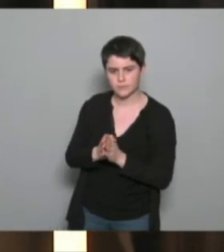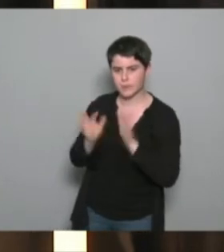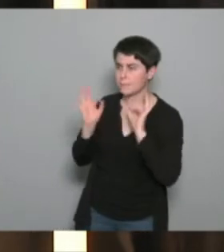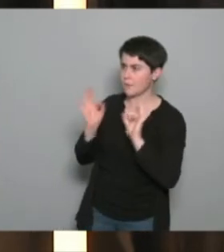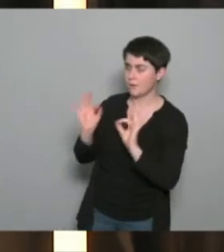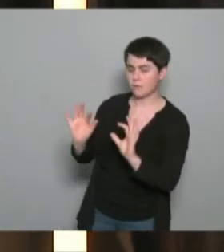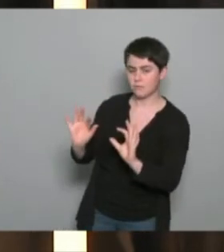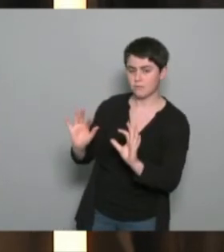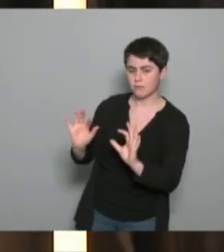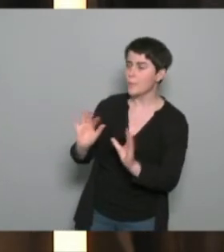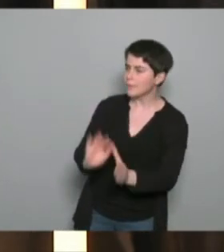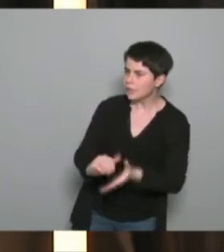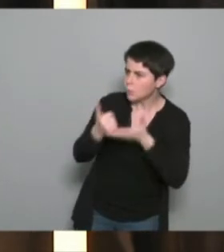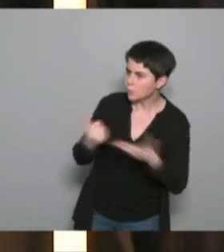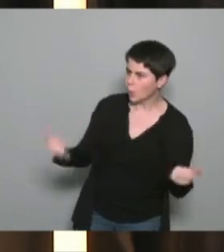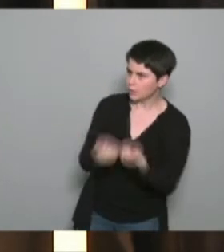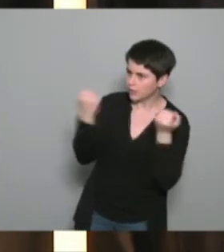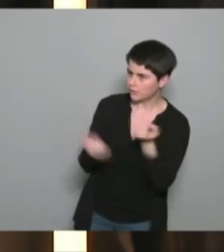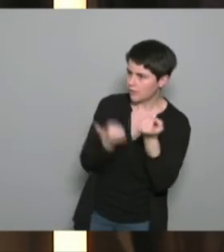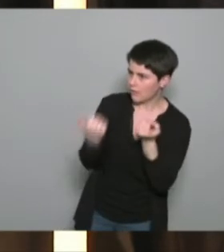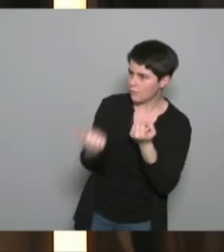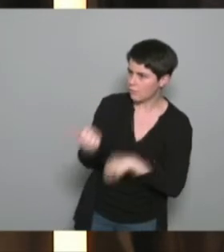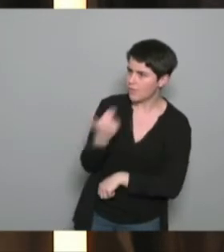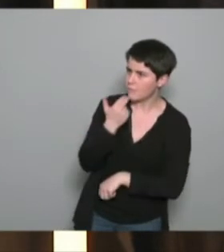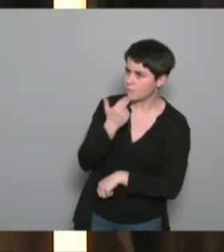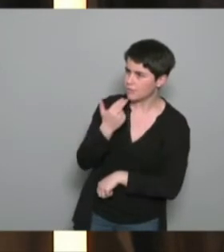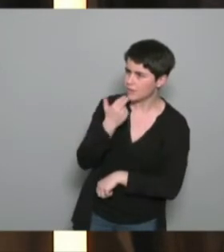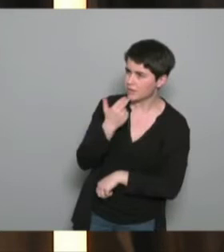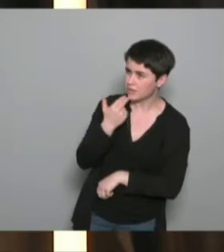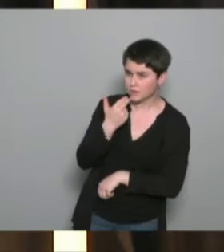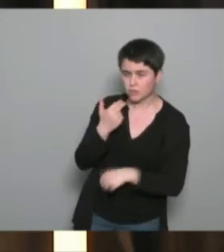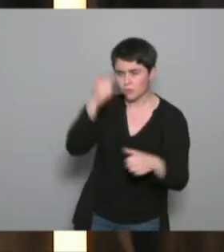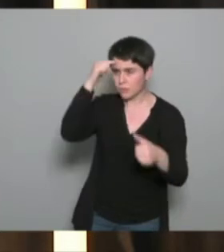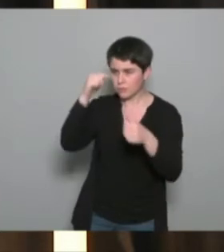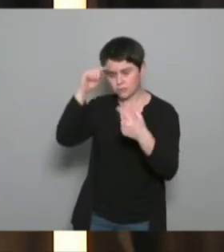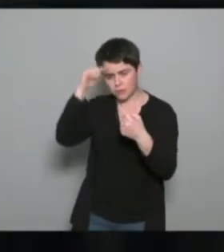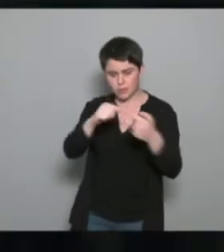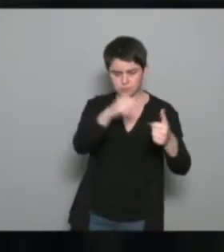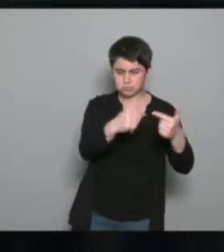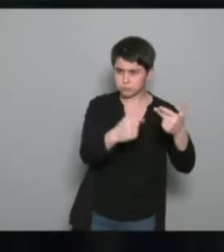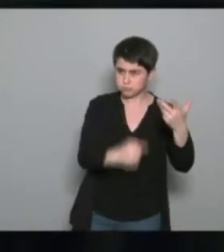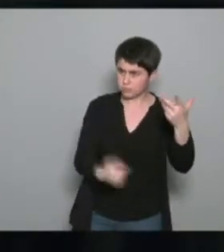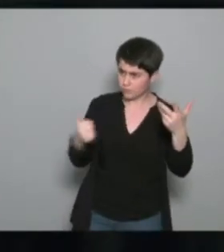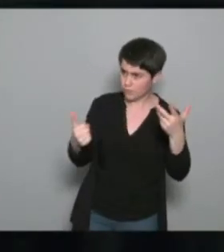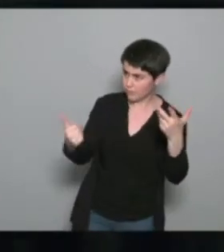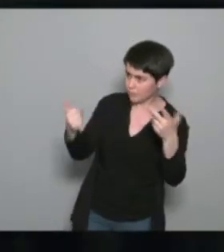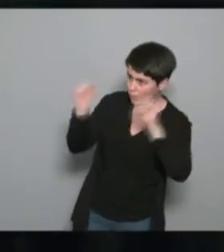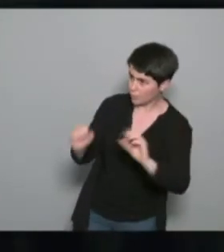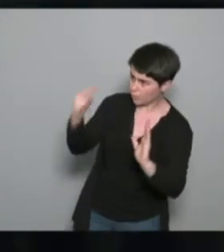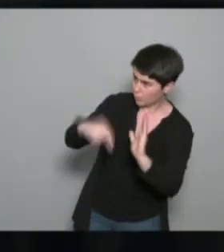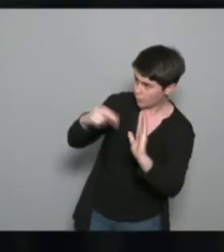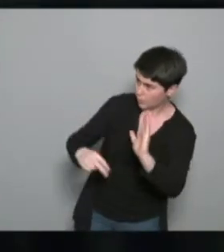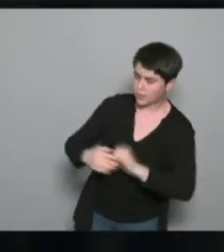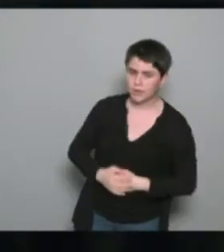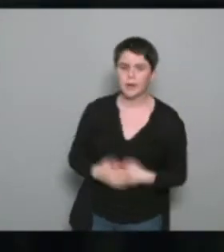qu'ils utilisent pour pouvoir intervenir sur les différents champs que vous nous avez présentés ? Alors, les éducateurs, oui. En fait,